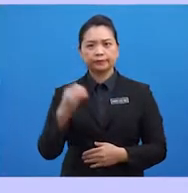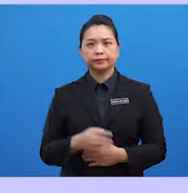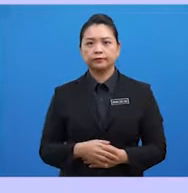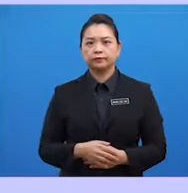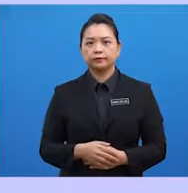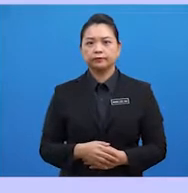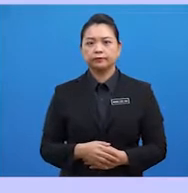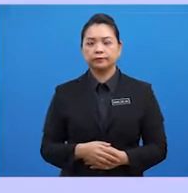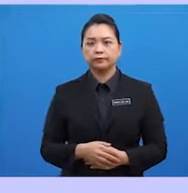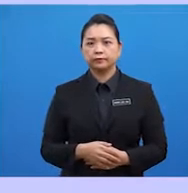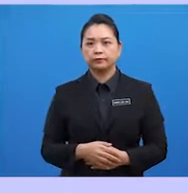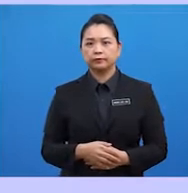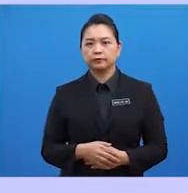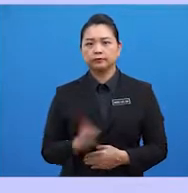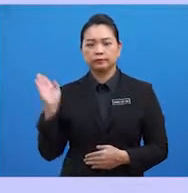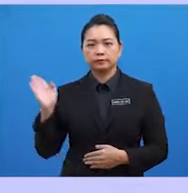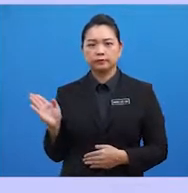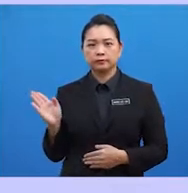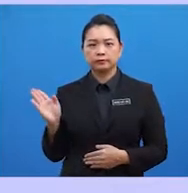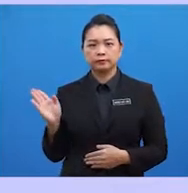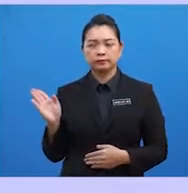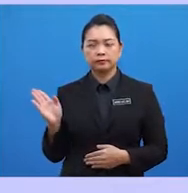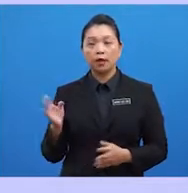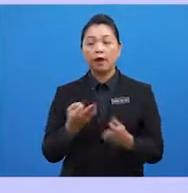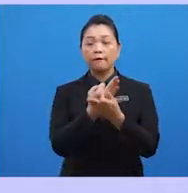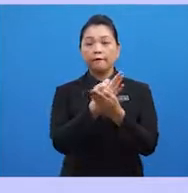Bebas Senjata Nuklear Asia Tenggara.